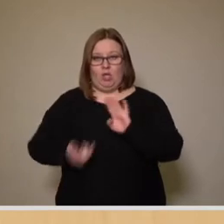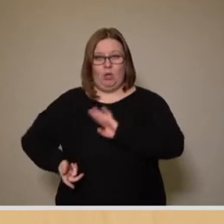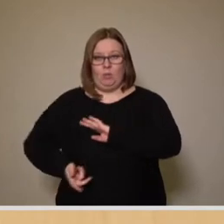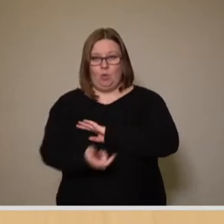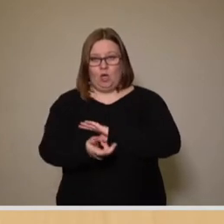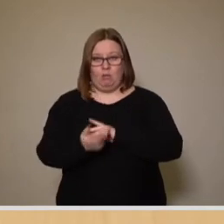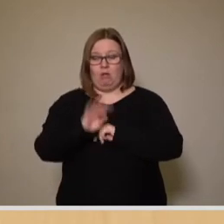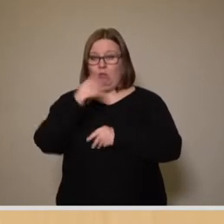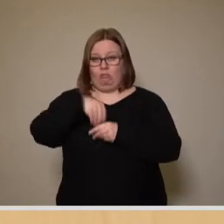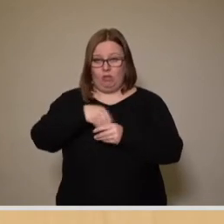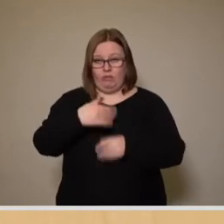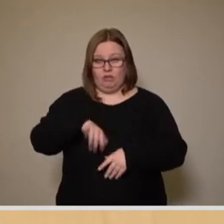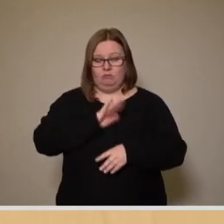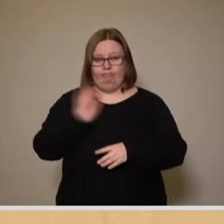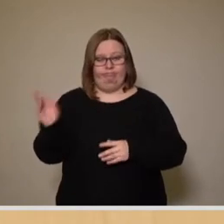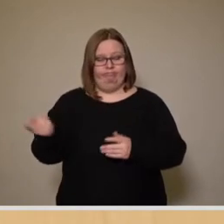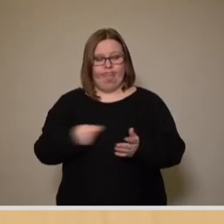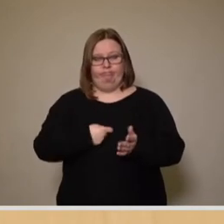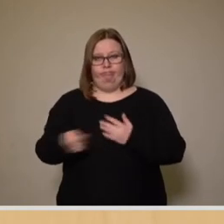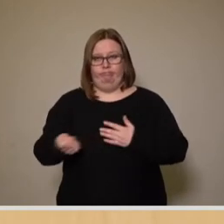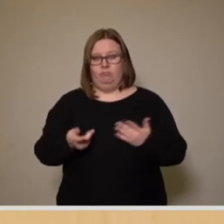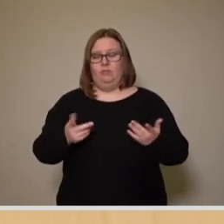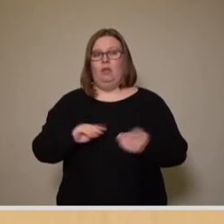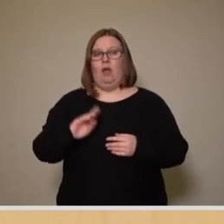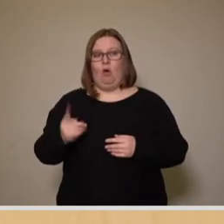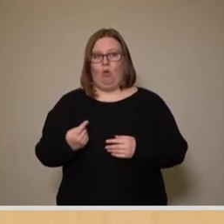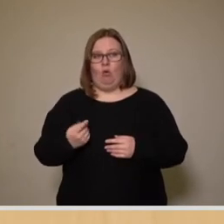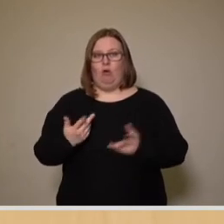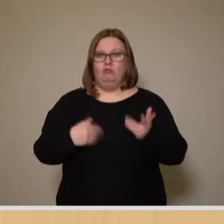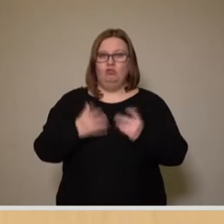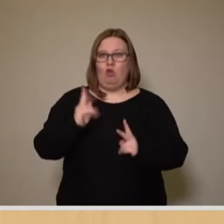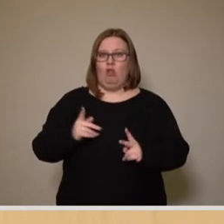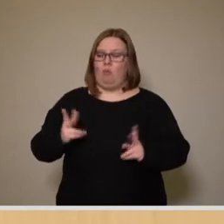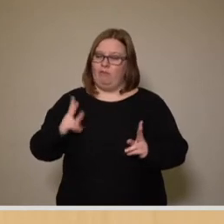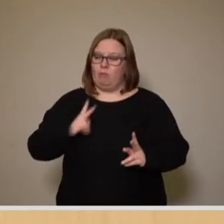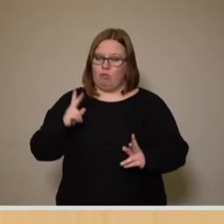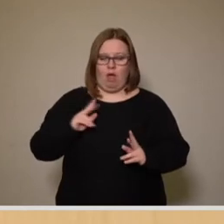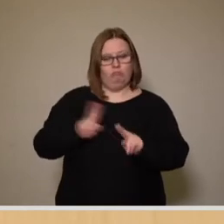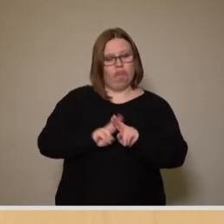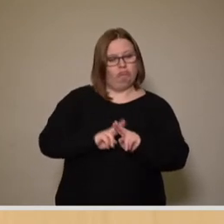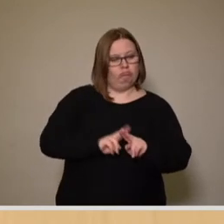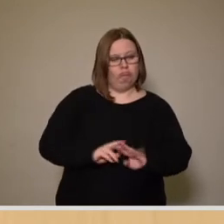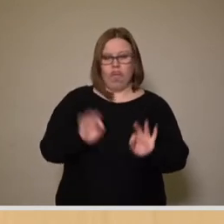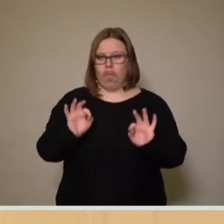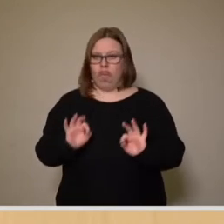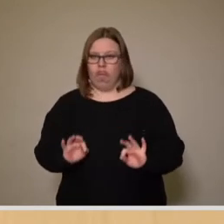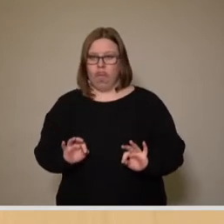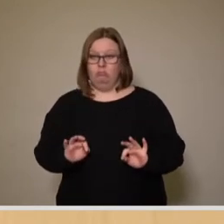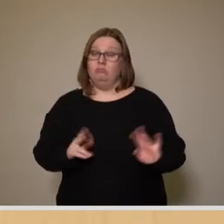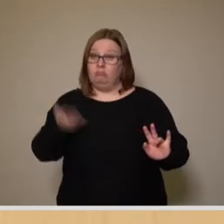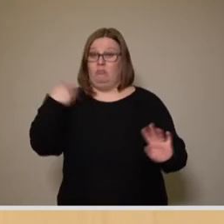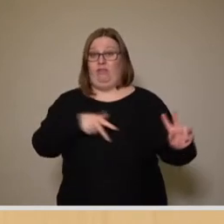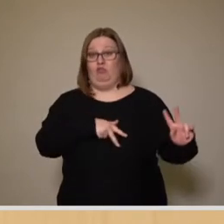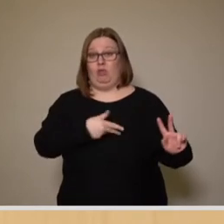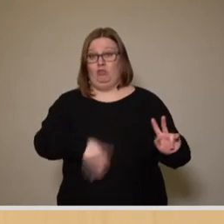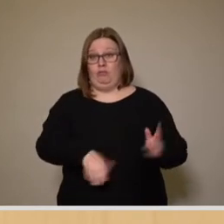besiegelt worden, sondern vielmehr sollte es modernisiert werden. Das war ein Versprechen,